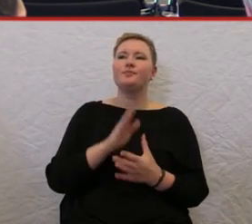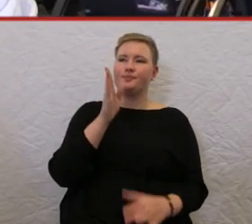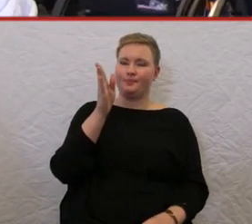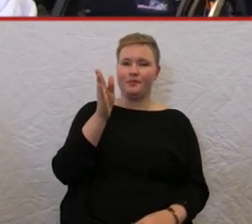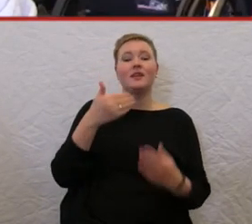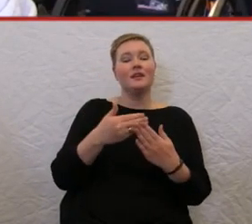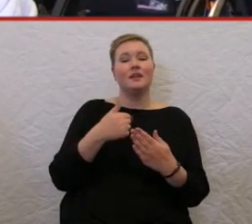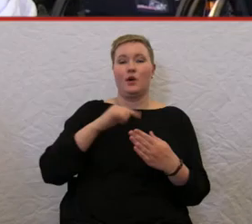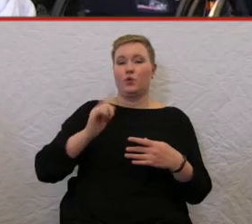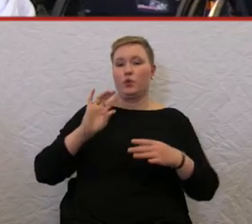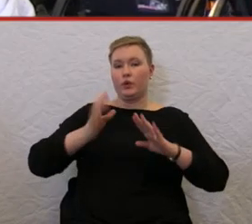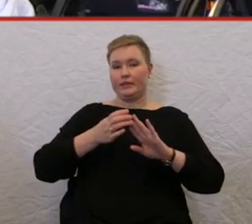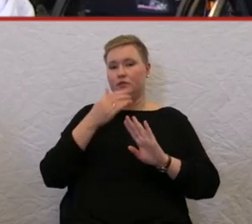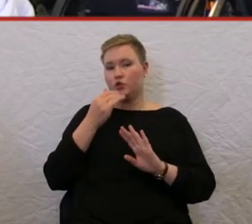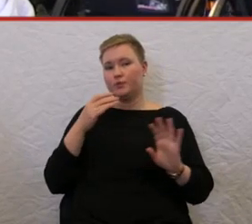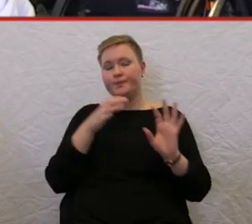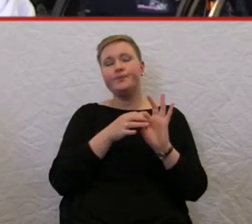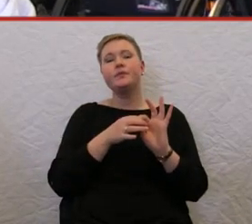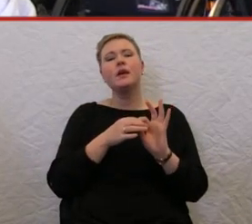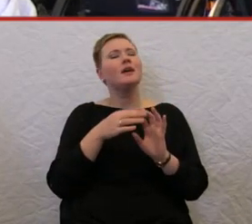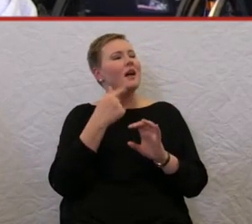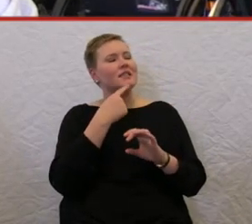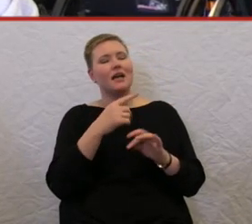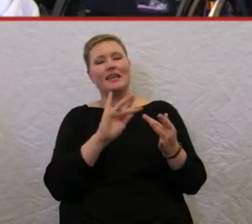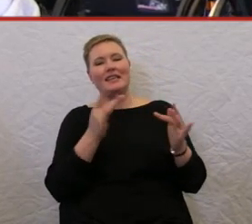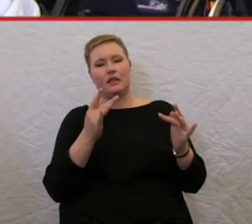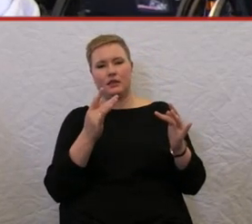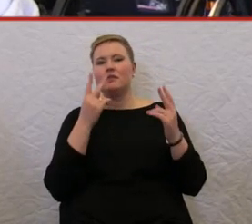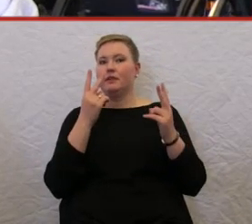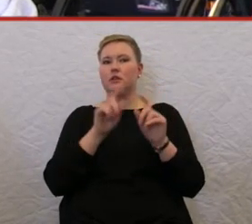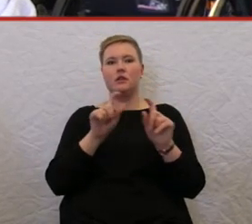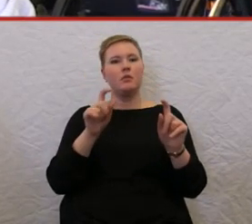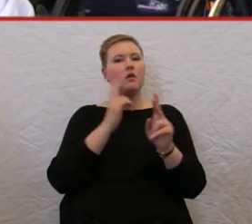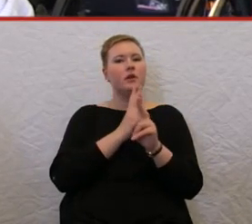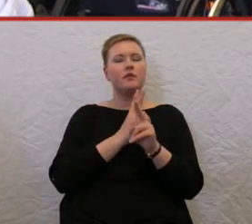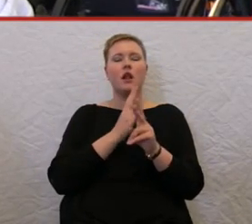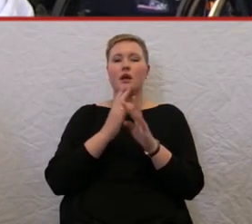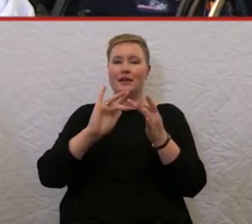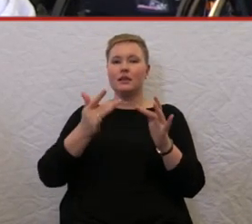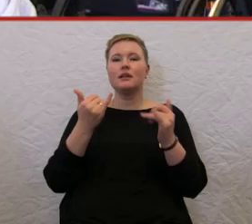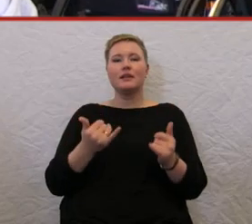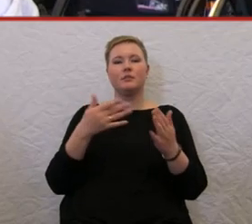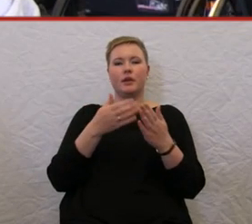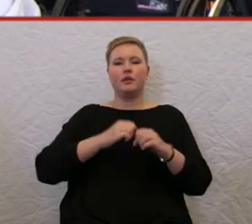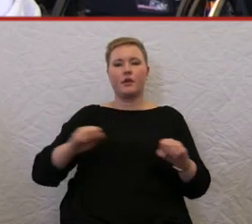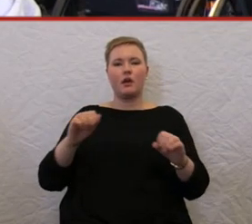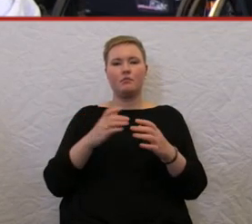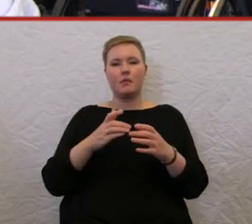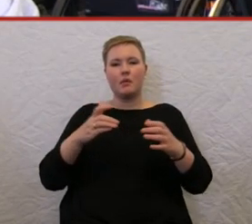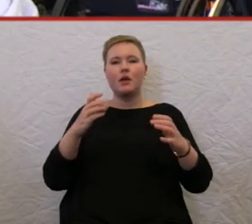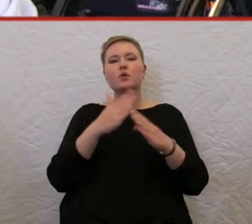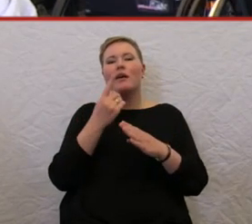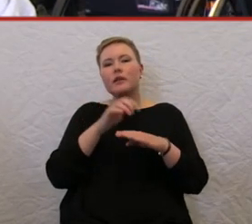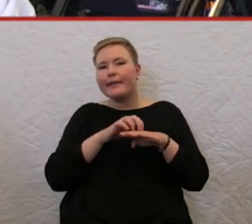Deswegen fasse ich mich auch kurz. Internet hatten Sie angesprochen, ganz wichtiges Thema. Das Internet wird ja wirklich immer barrierefreier. Nur eine kleine